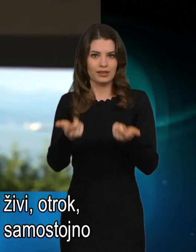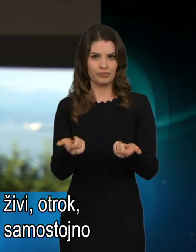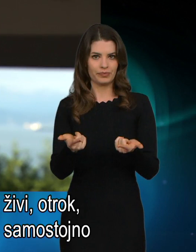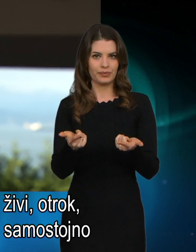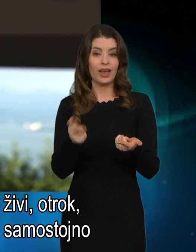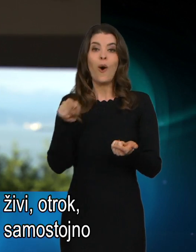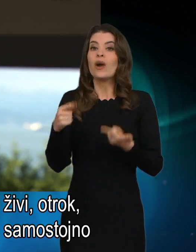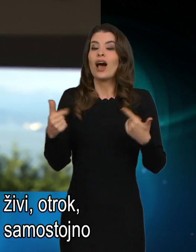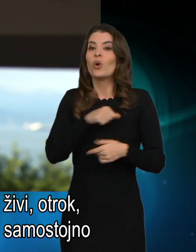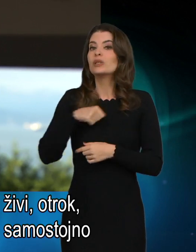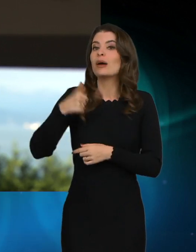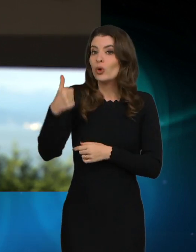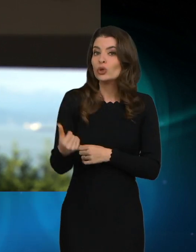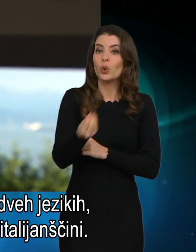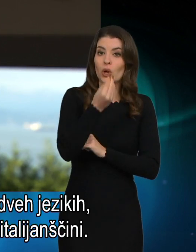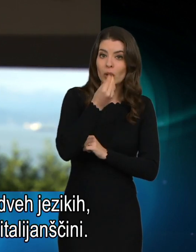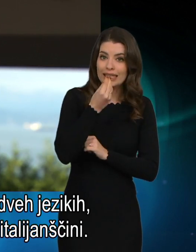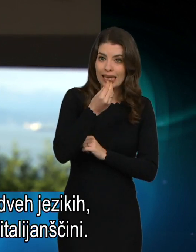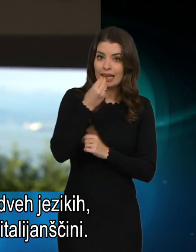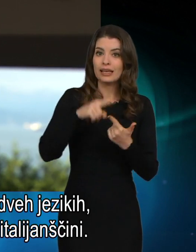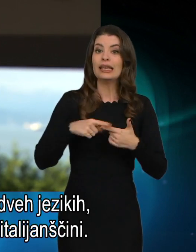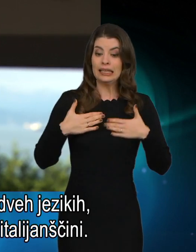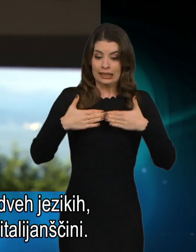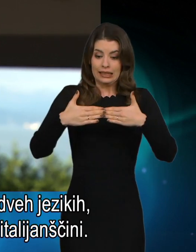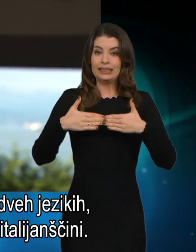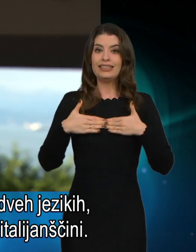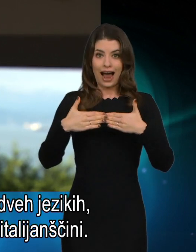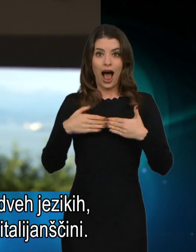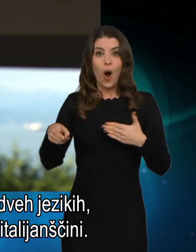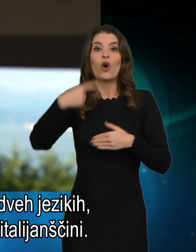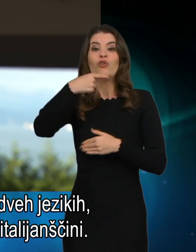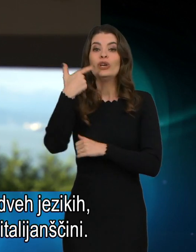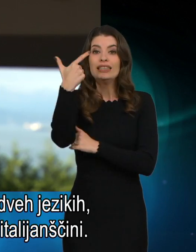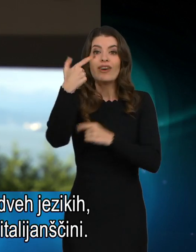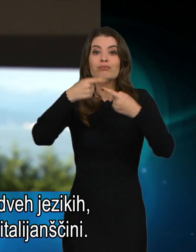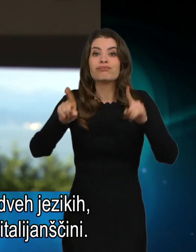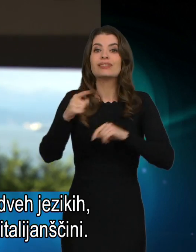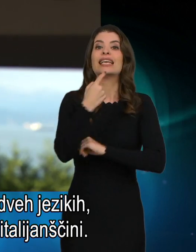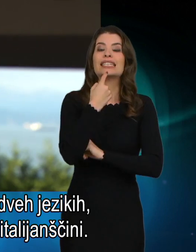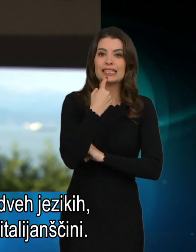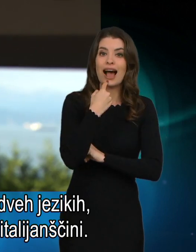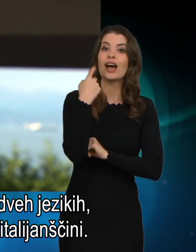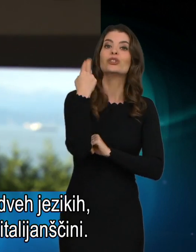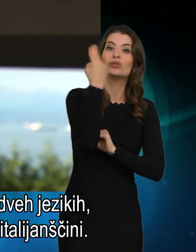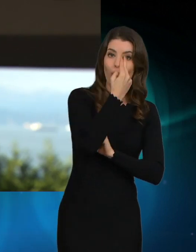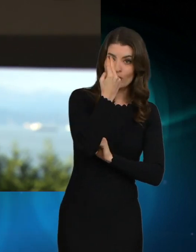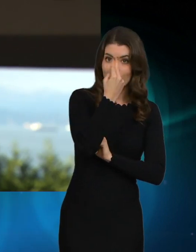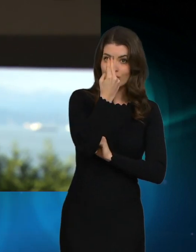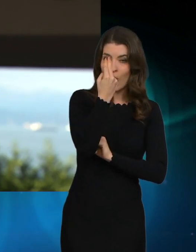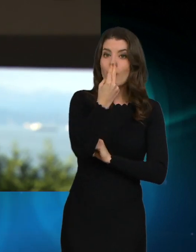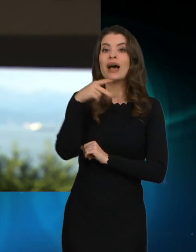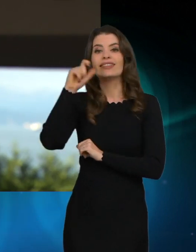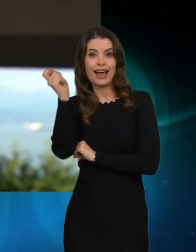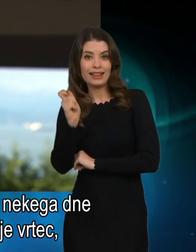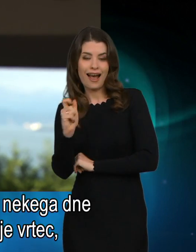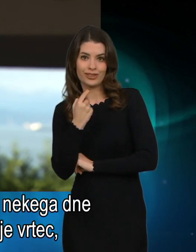lahko samostojno je, samostojno diha, otrok, ki govori v dveh jezikih, govori v slovenščini in tudi v italijanščini.